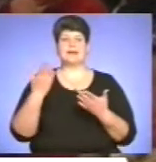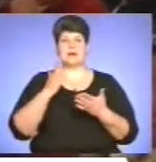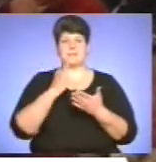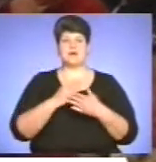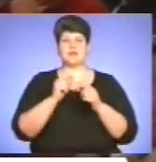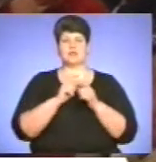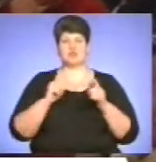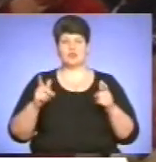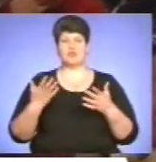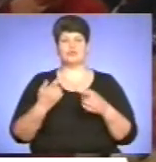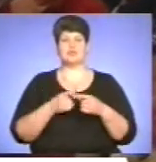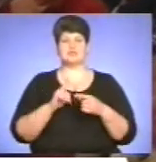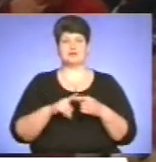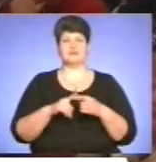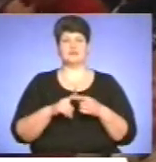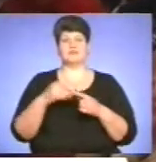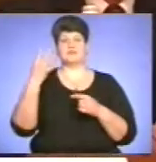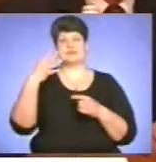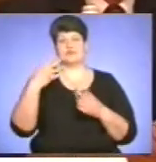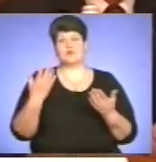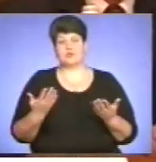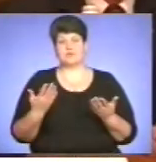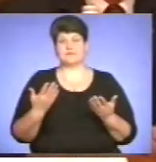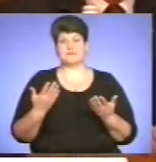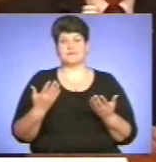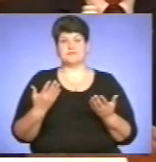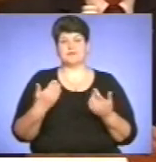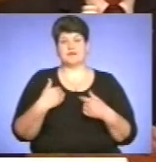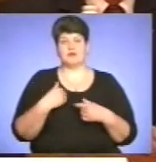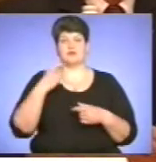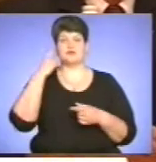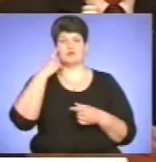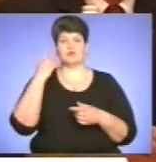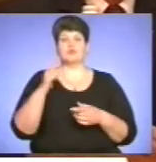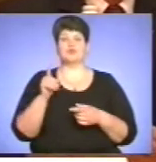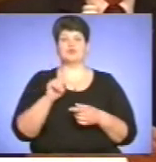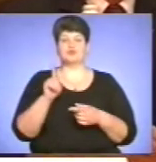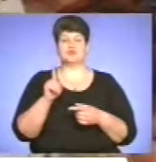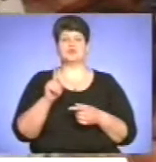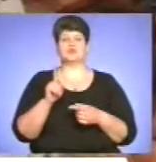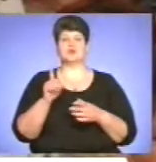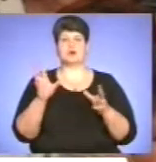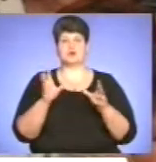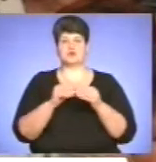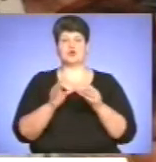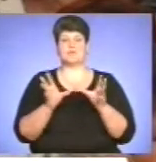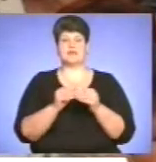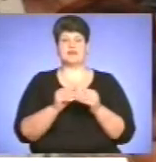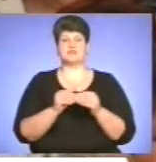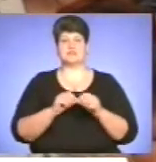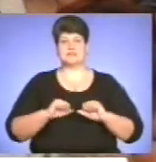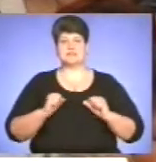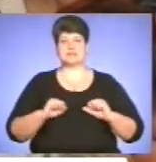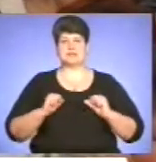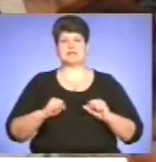школу, вже це відносно молода, тому що вже 40. Я переконаний в тому, що разом, об'єднавши зусилля